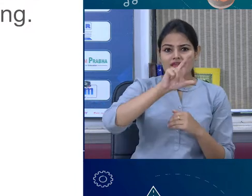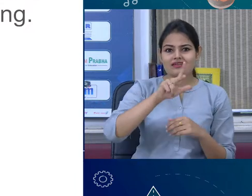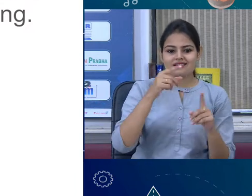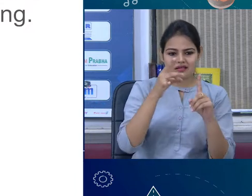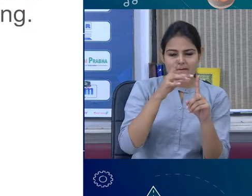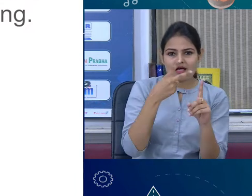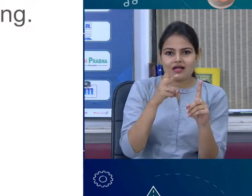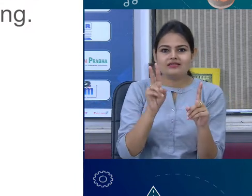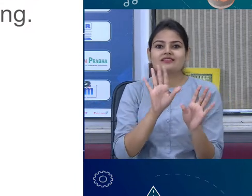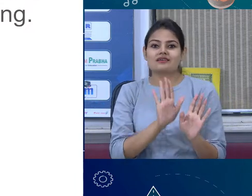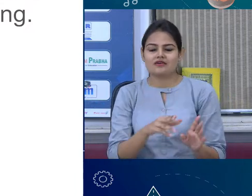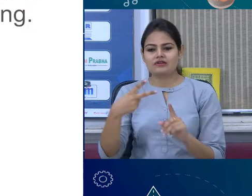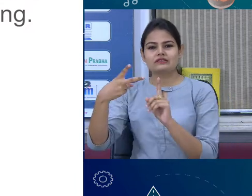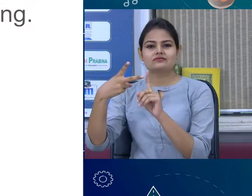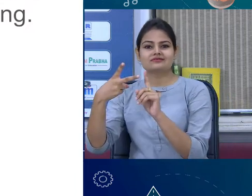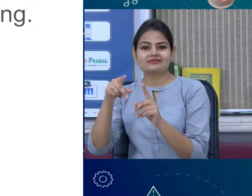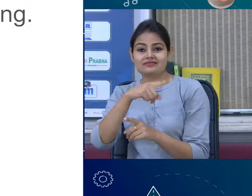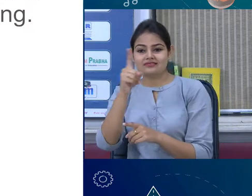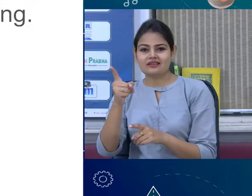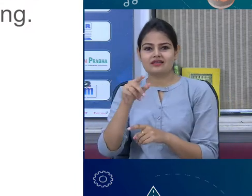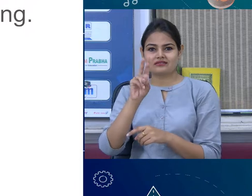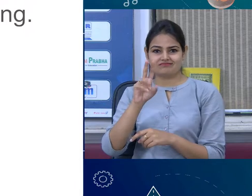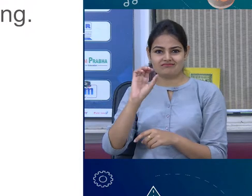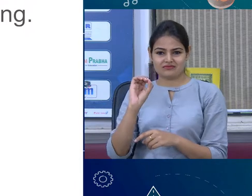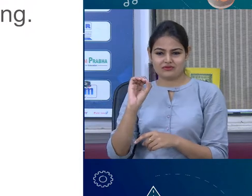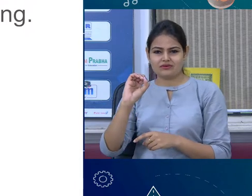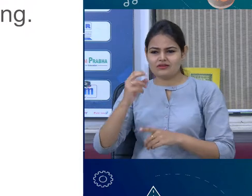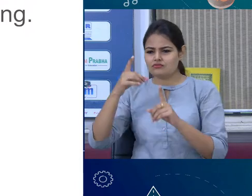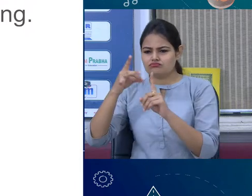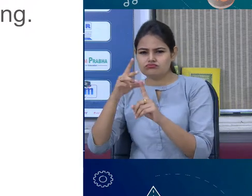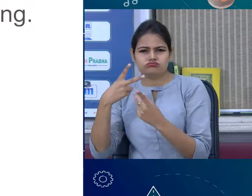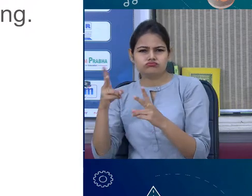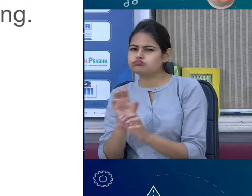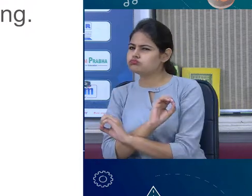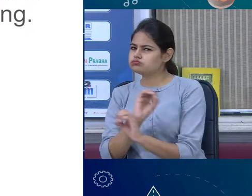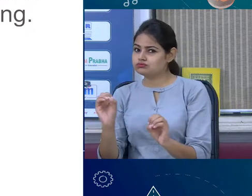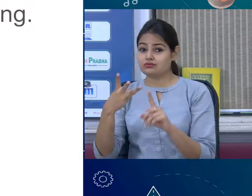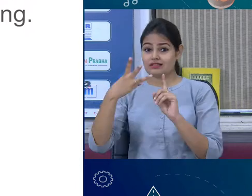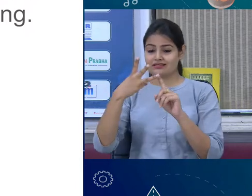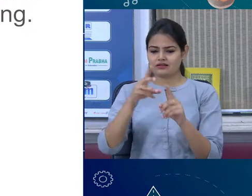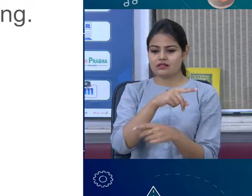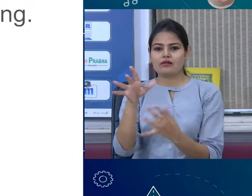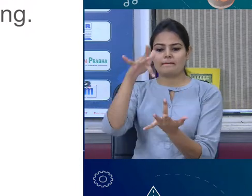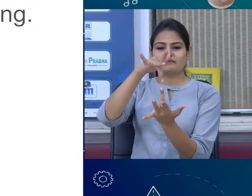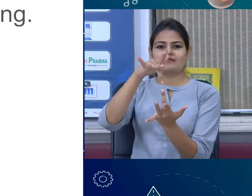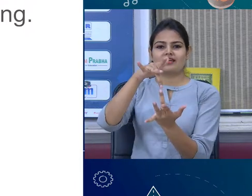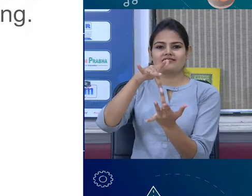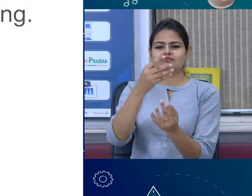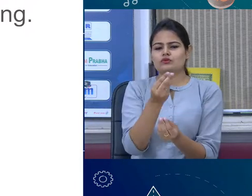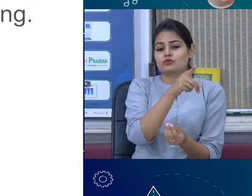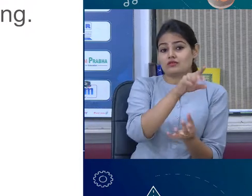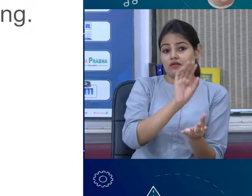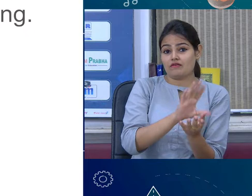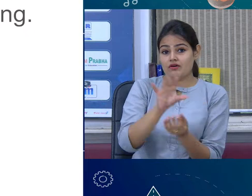-metals and 6 metalloids now metalloids क्या है they have some properties of metals and non-metals